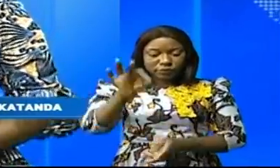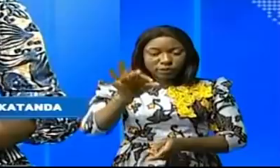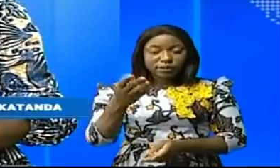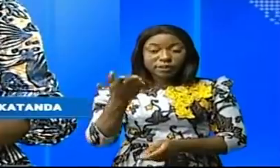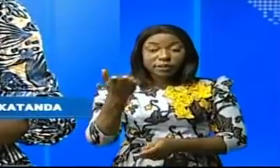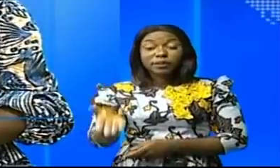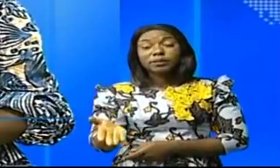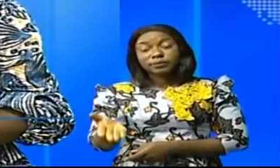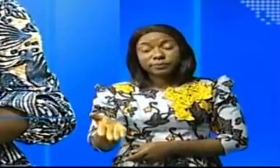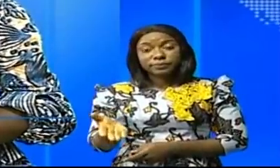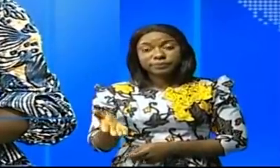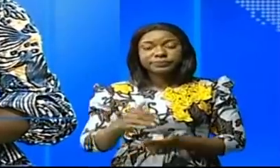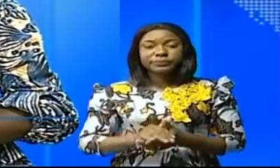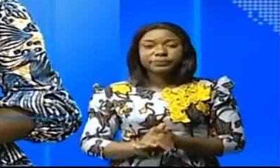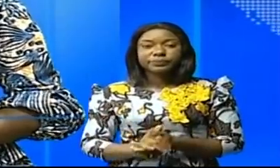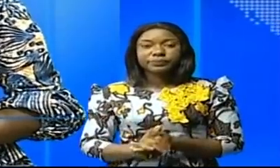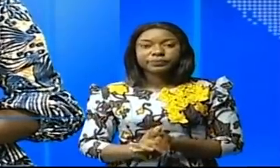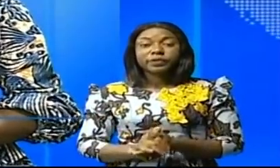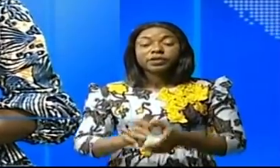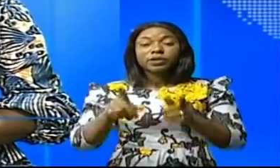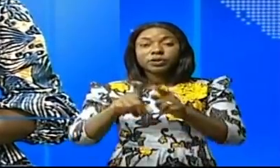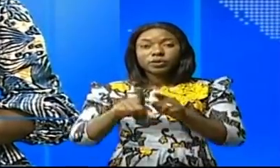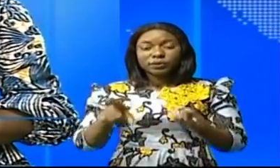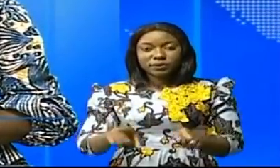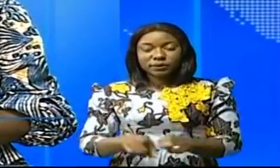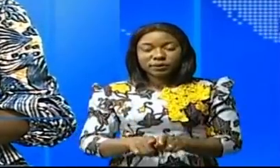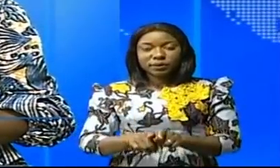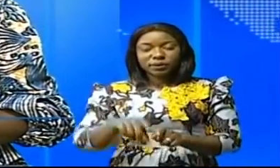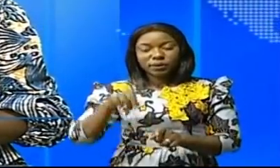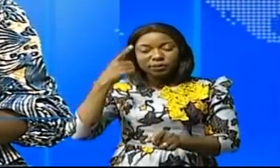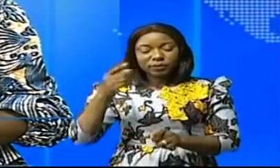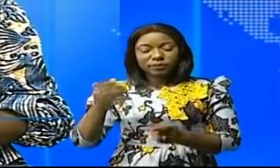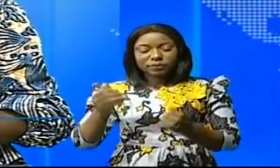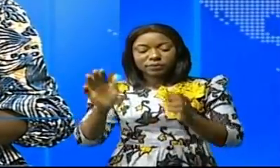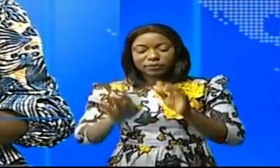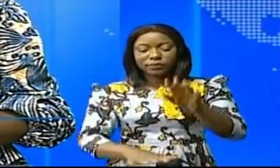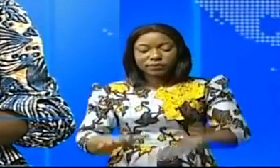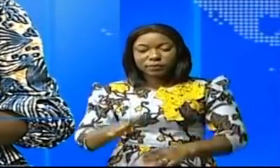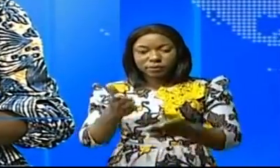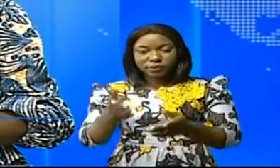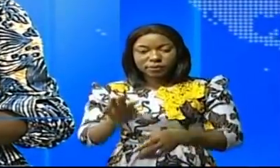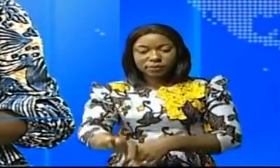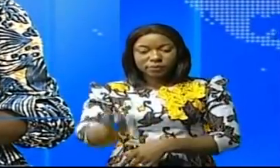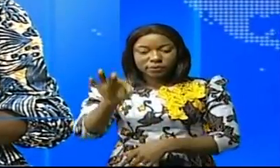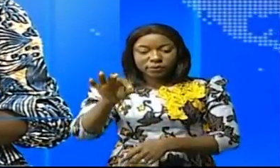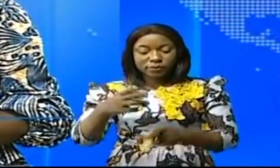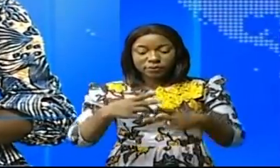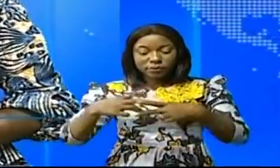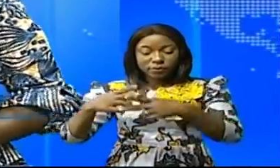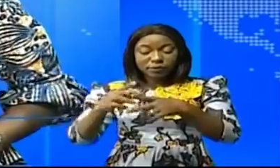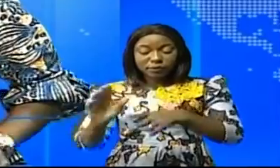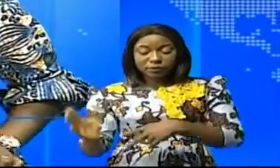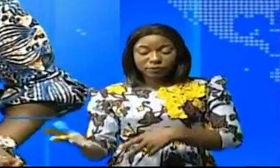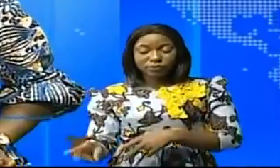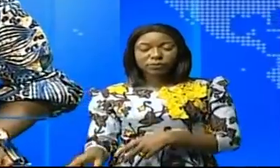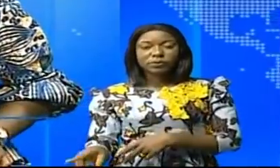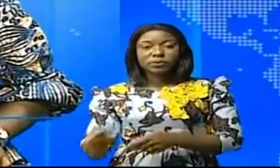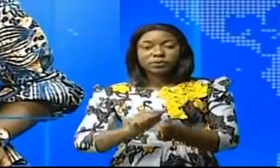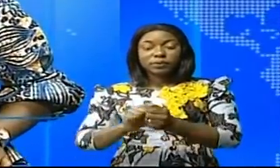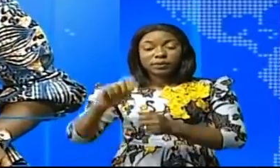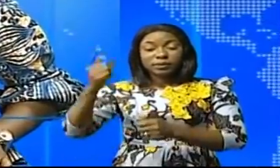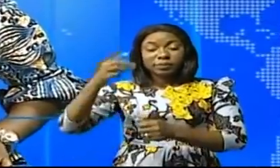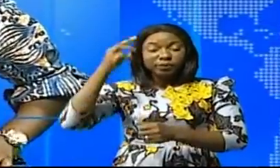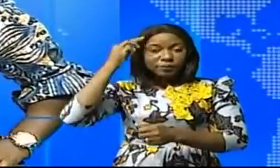pour être conservé définitivement a été inspecté ce matin par le premier